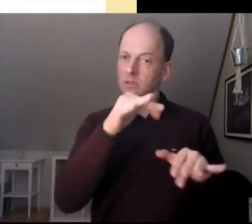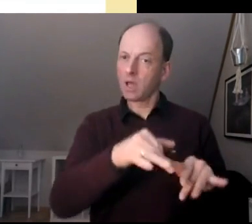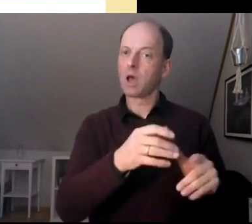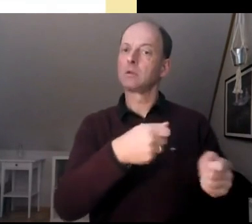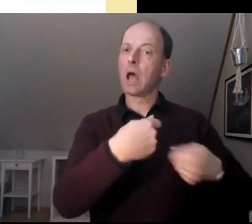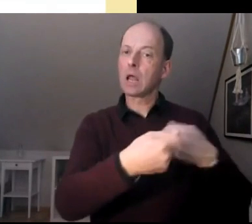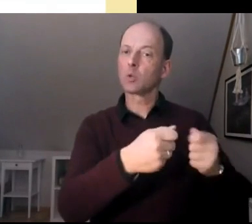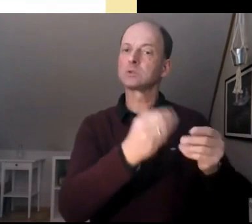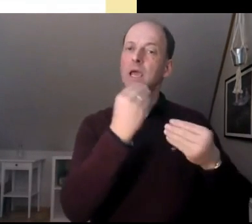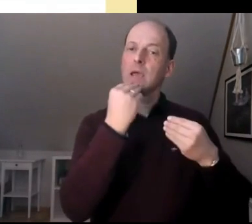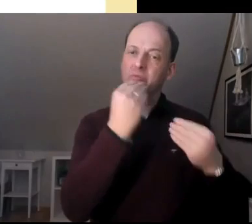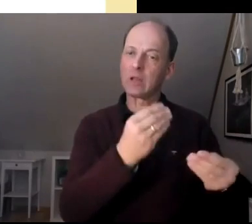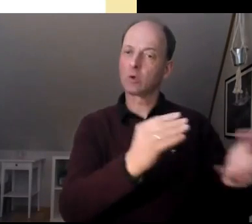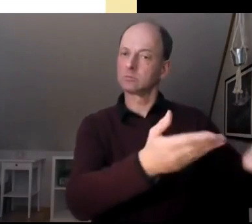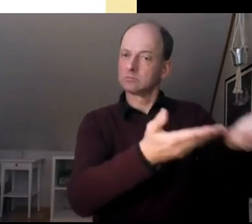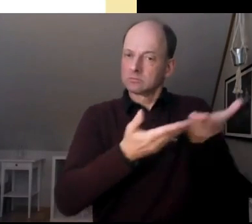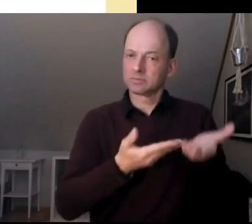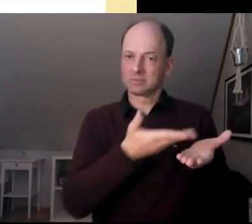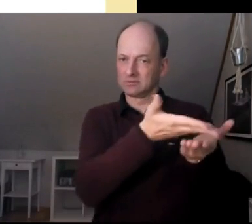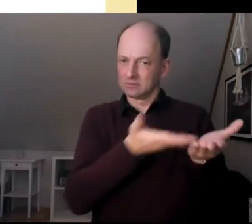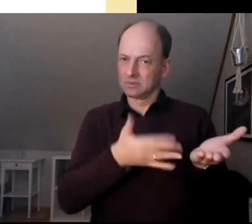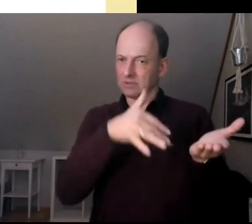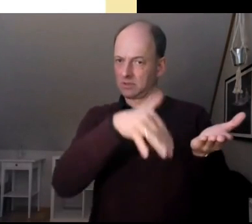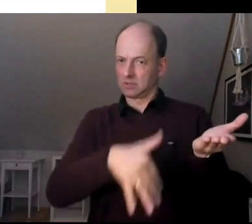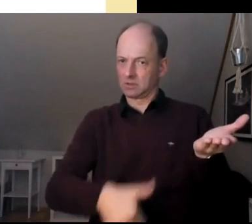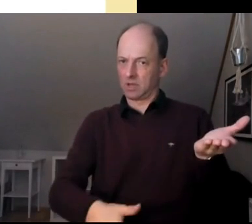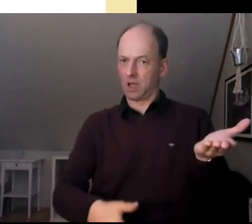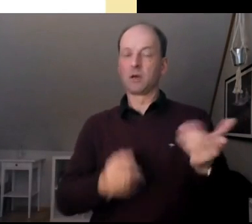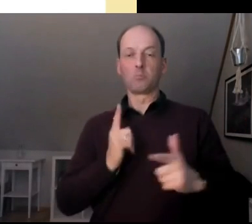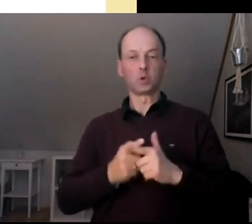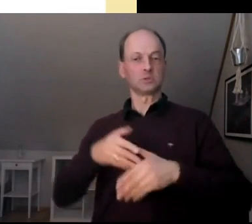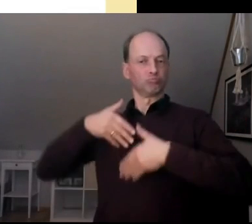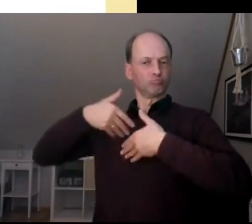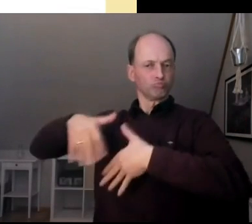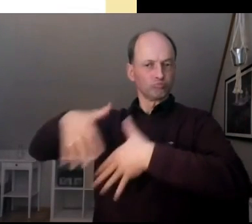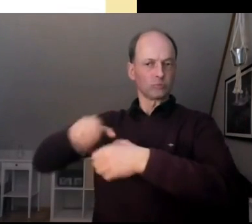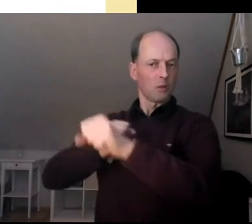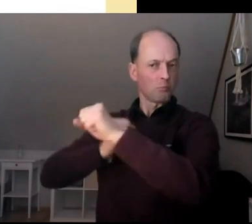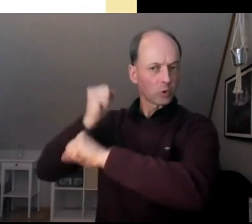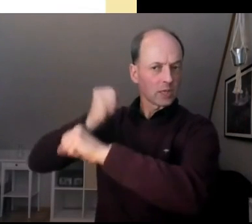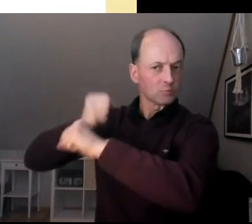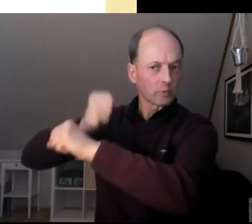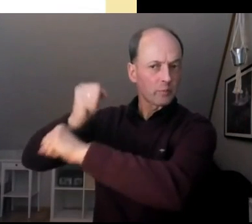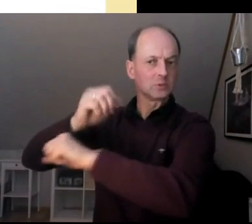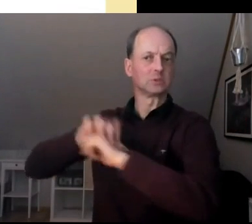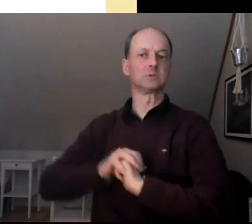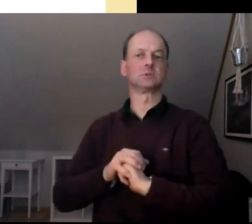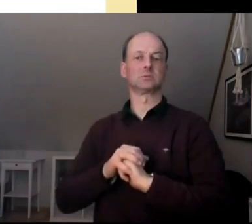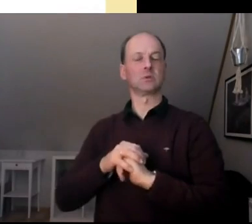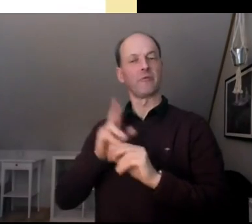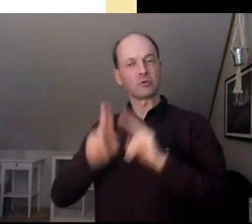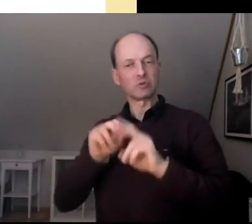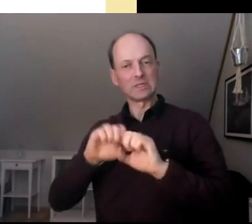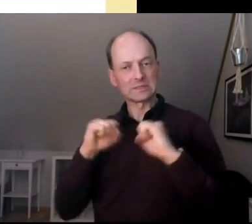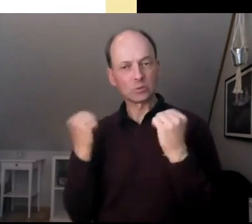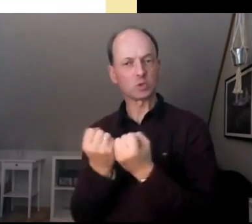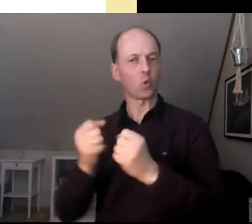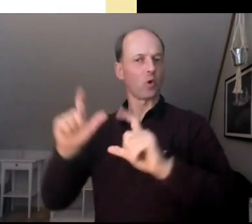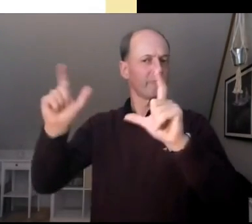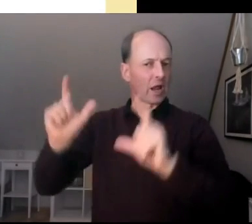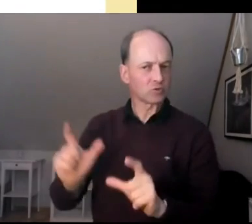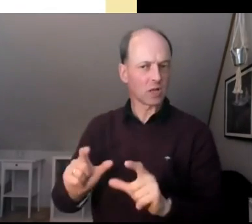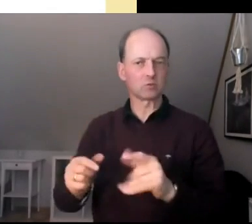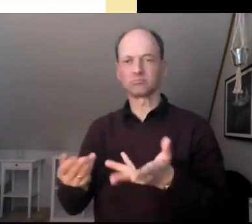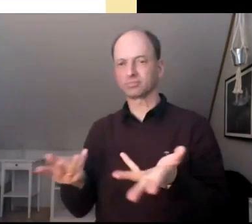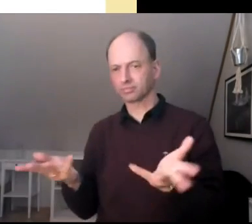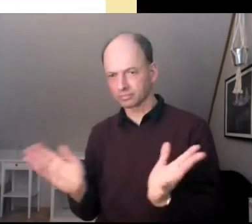Dynamiken anstoßen wird, zusammen mit Protesten, zusammen mit verschiedenen anderen Ereignissen. Das kann man ja gar